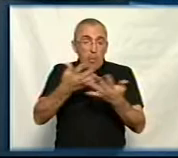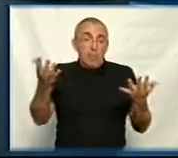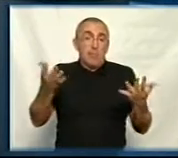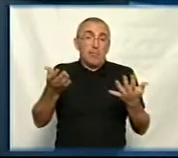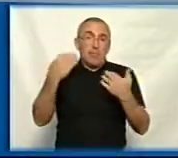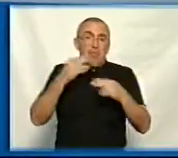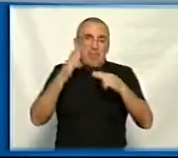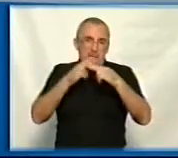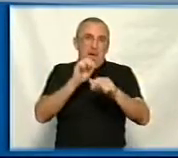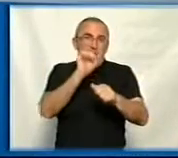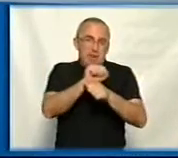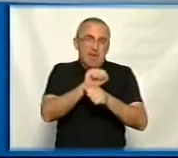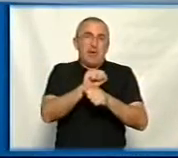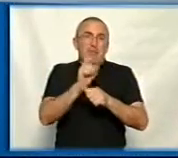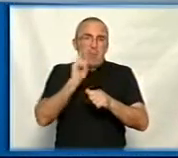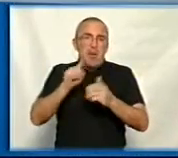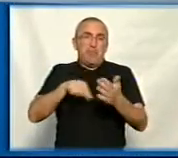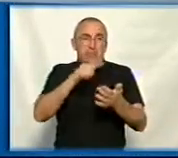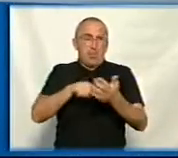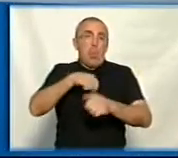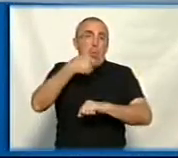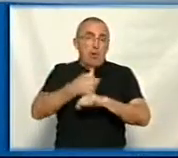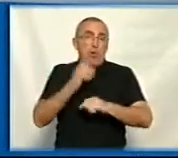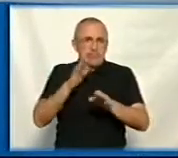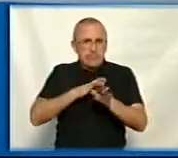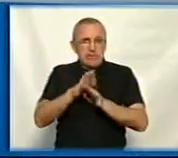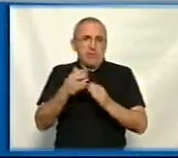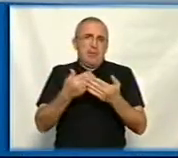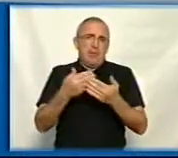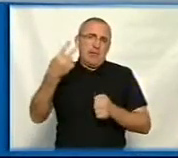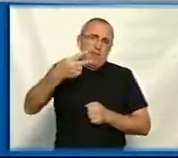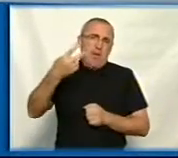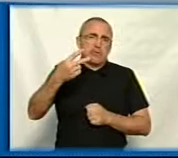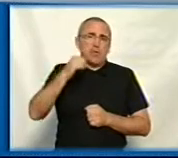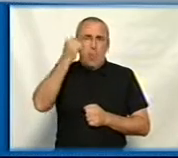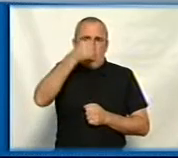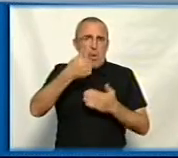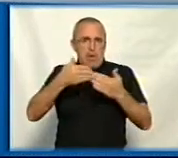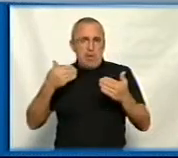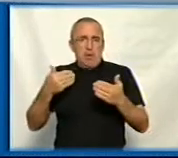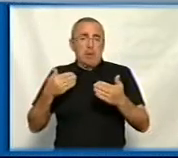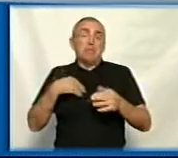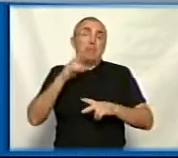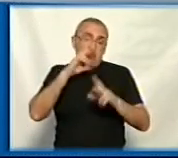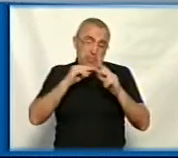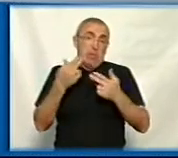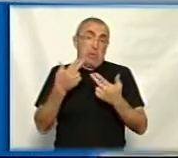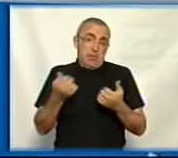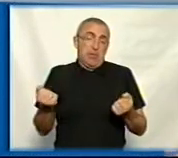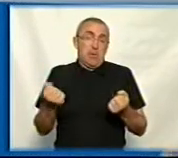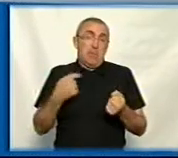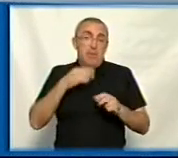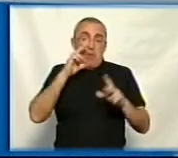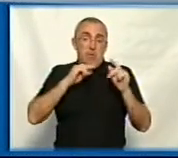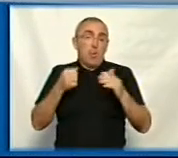хай ще мораторій буде діяти вільніше розпорядження міського голови. Це станеться раніше, 20-го року? Я маю надію, що так. Ми взагалі